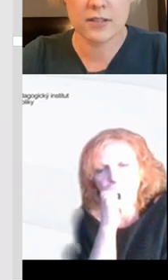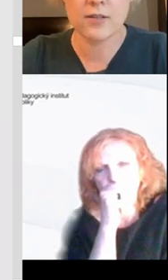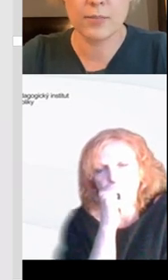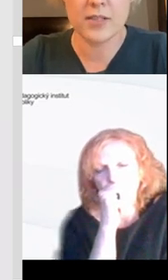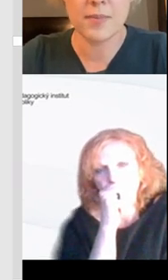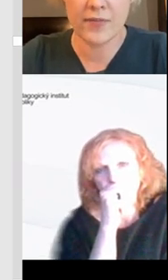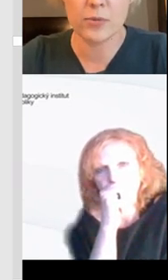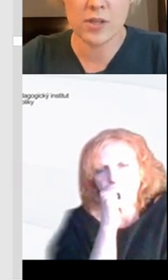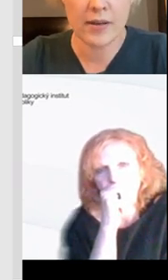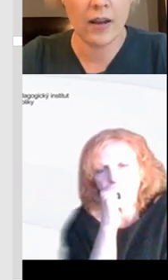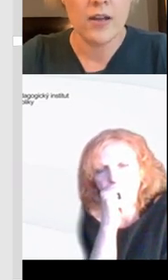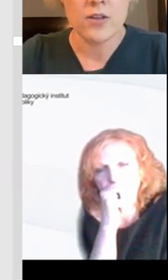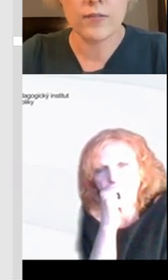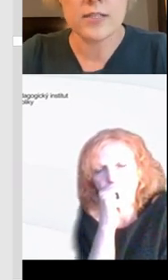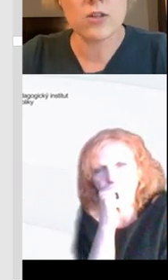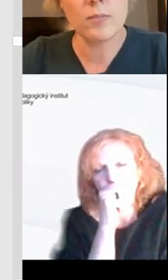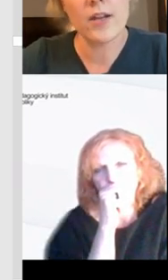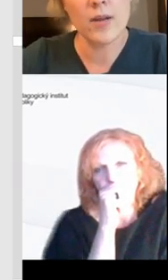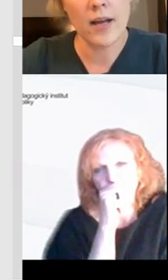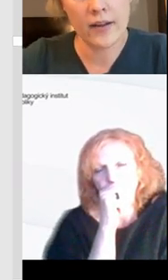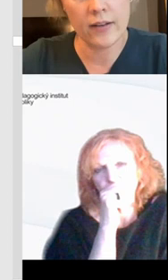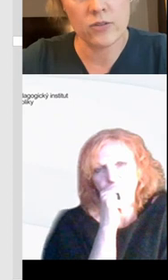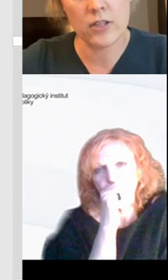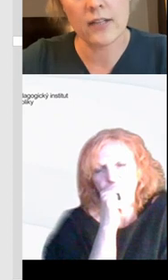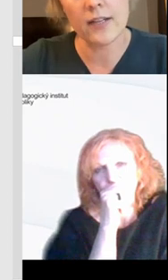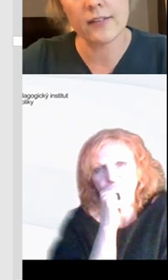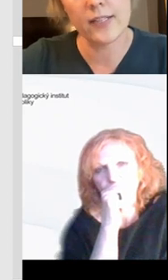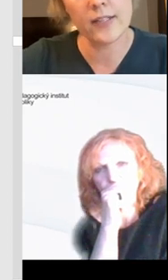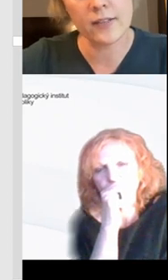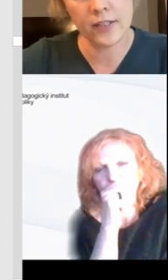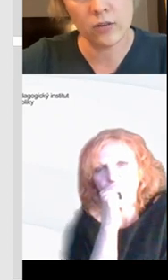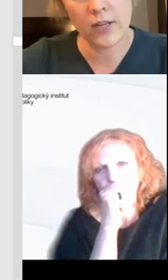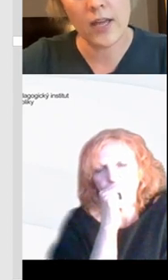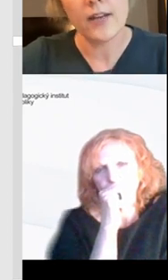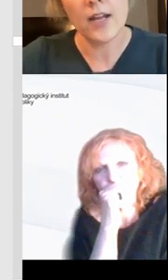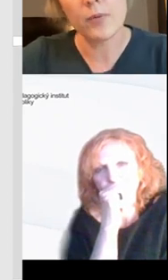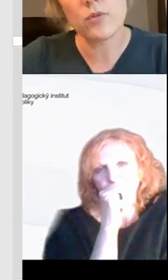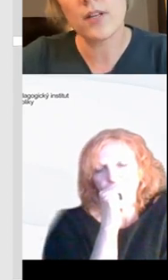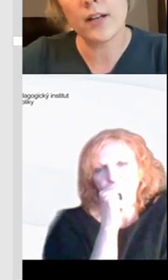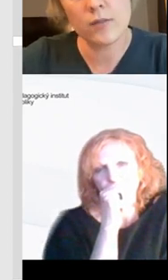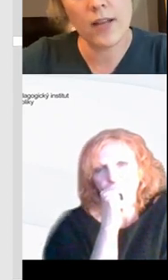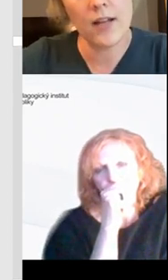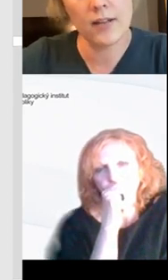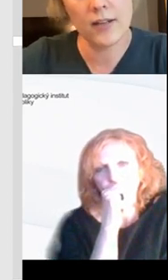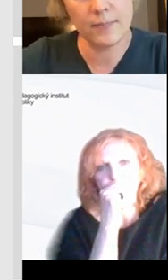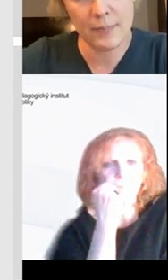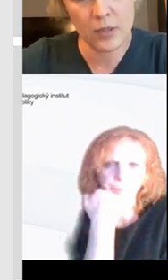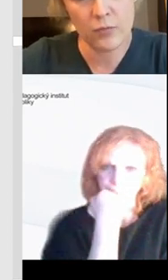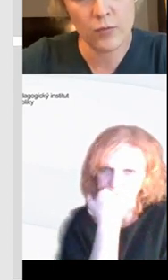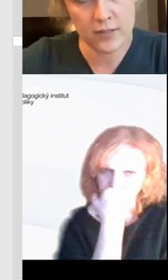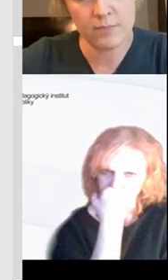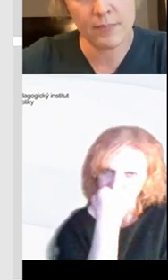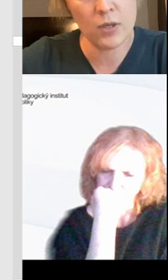si úplně správně poznamenala, že vlastně to byla jenom náhrada, čili ta digitální technologie nám pouze nahrazovala